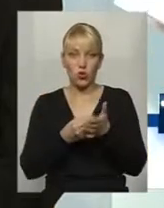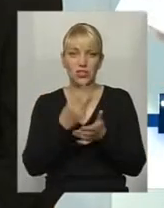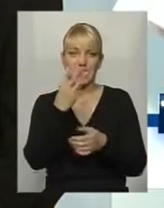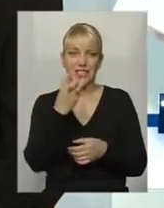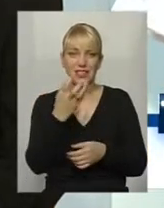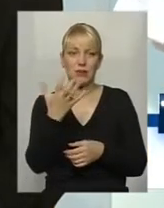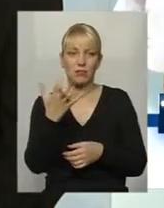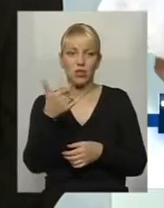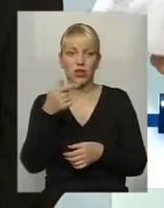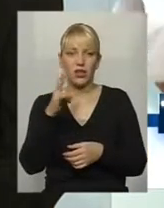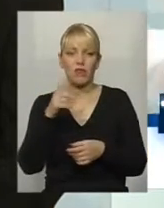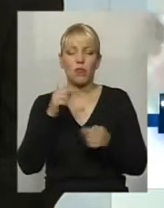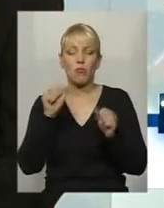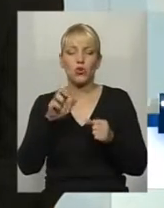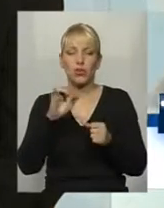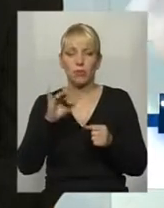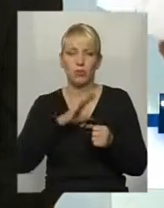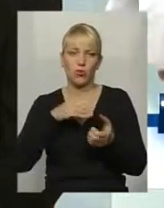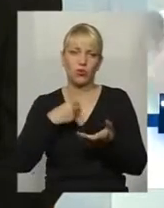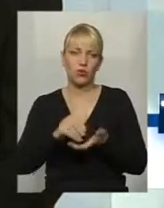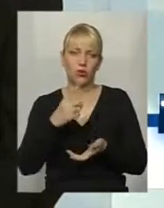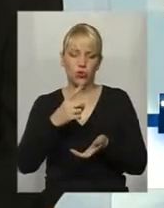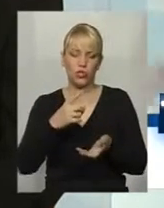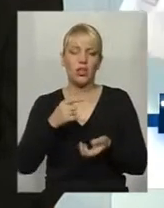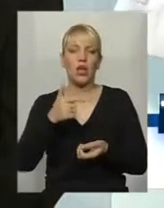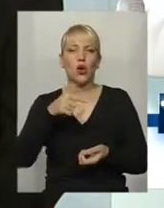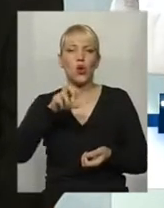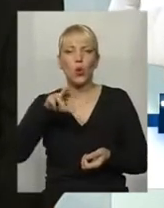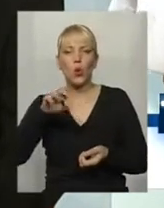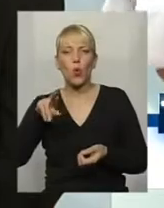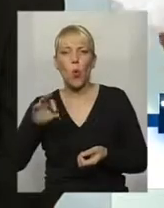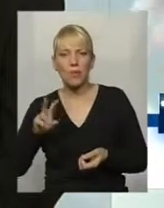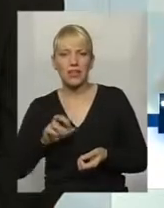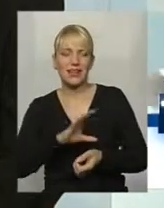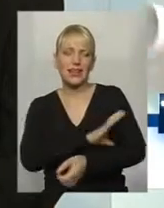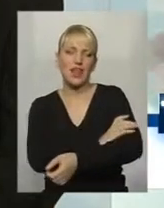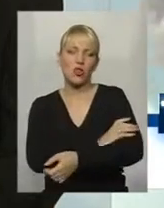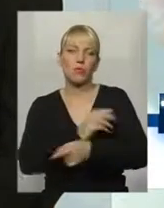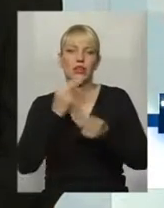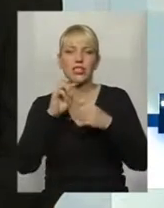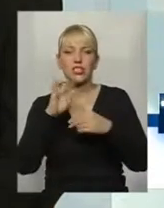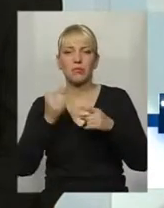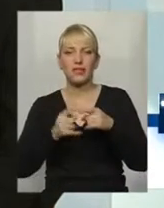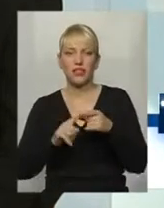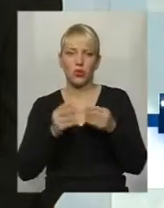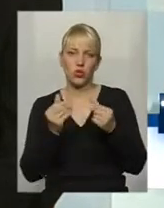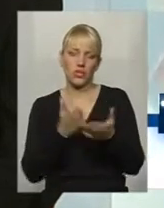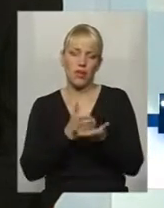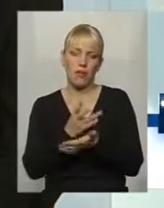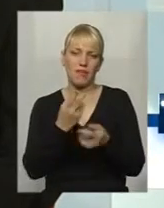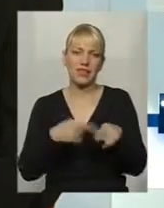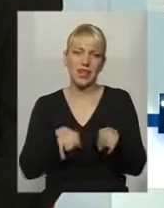Нам можна було б купити хоч один глюкометр чи один тонометр. Краще б ці кошти направили от на такі речі.